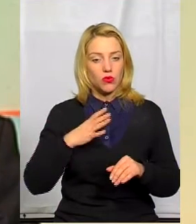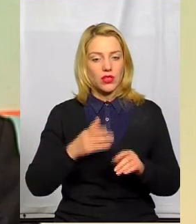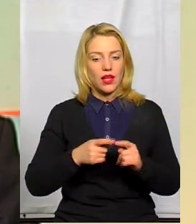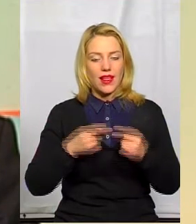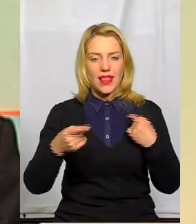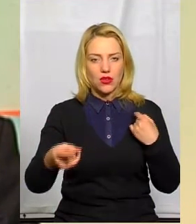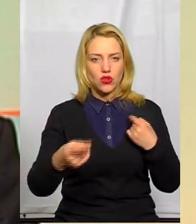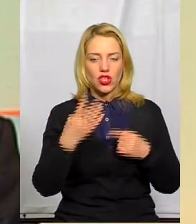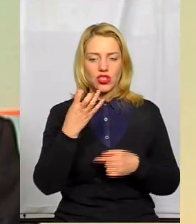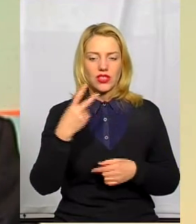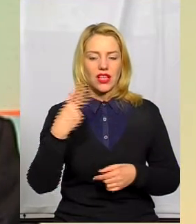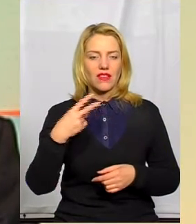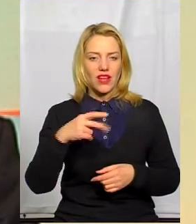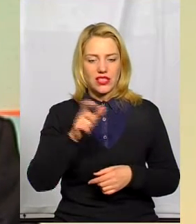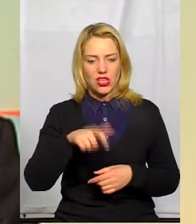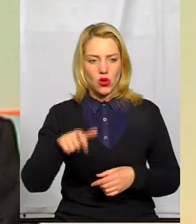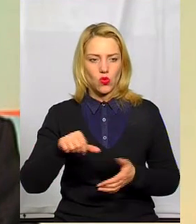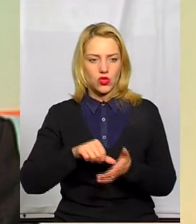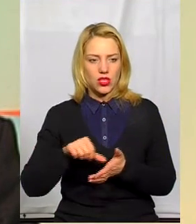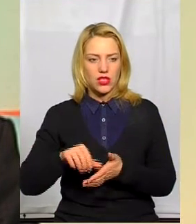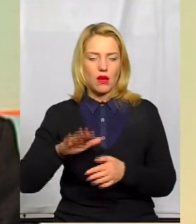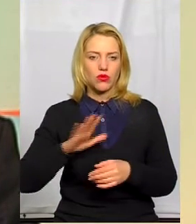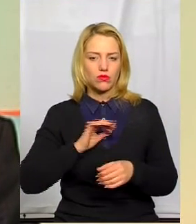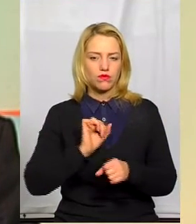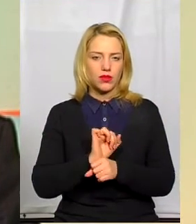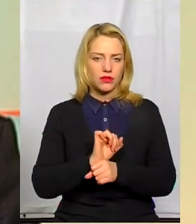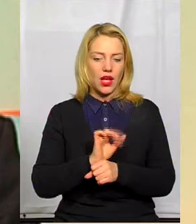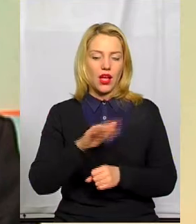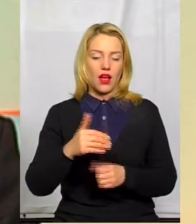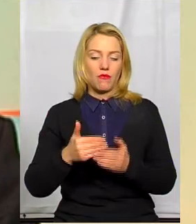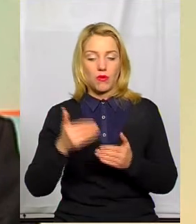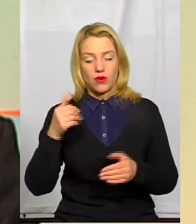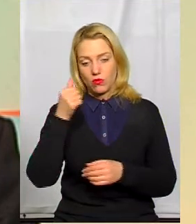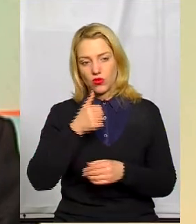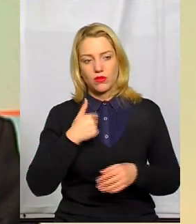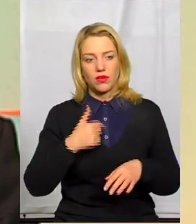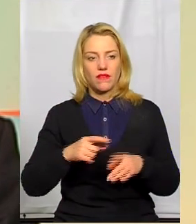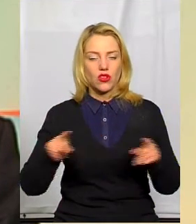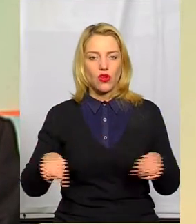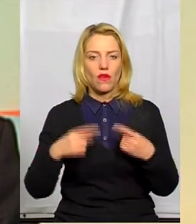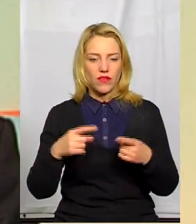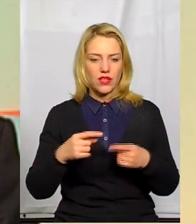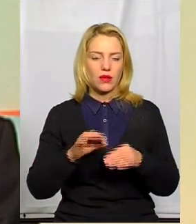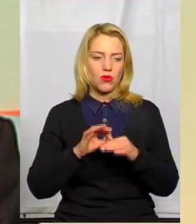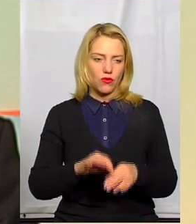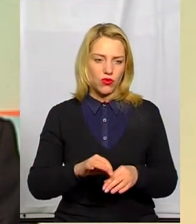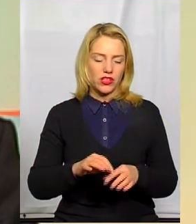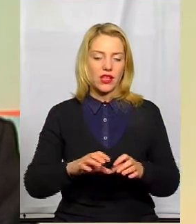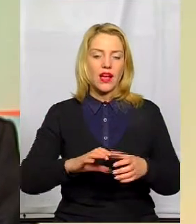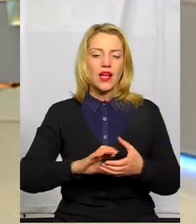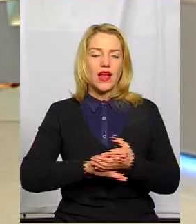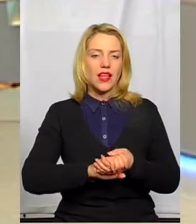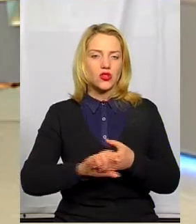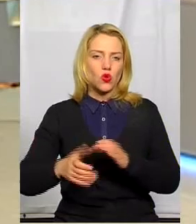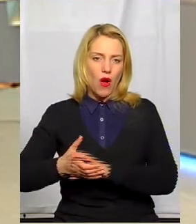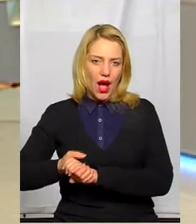був 420 учасників, проте потім чомусь виникла ось така пауза, і вже в попередньому році ми відновили проведення ланцюга єдності на День Соборності України.